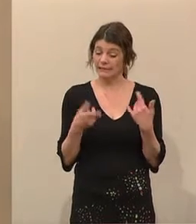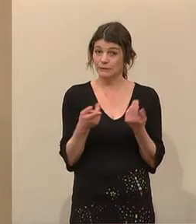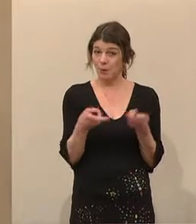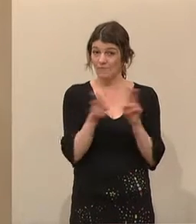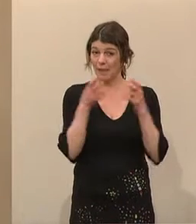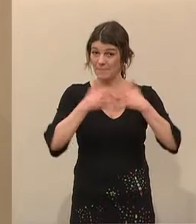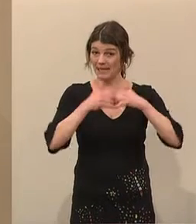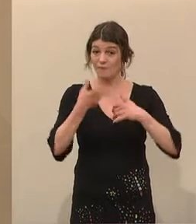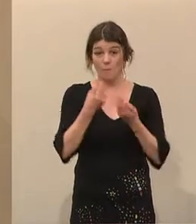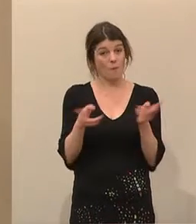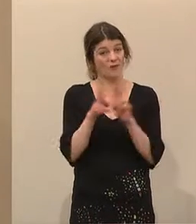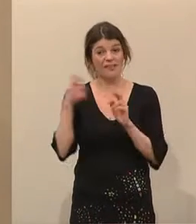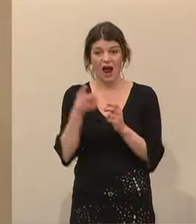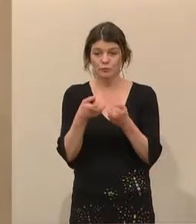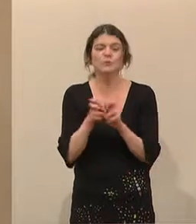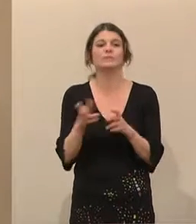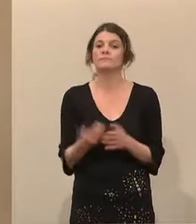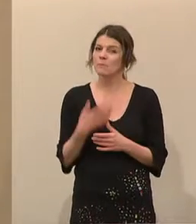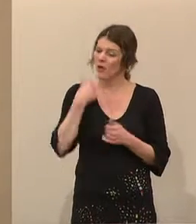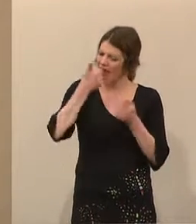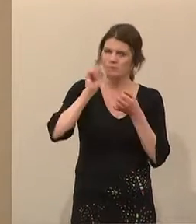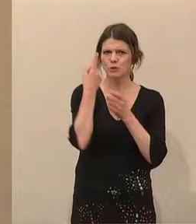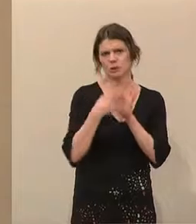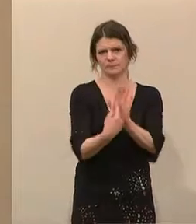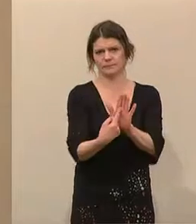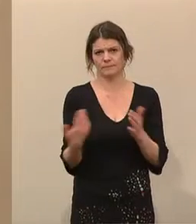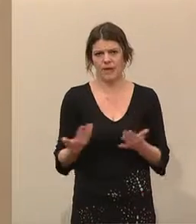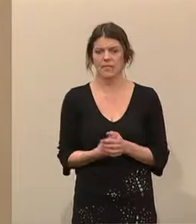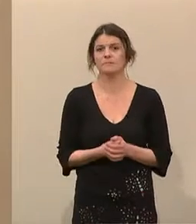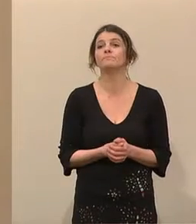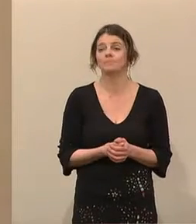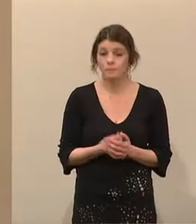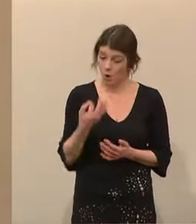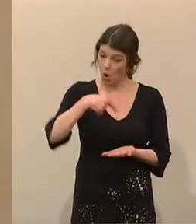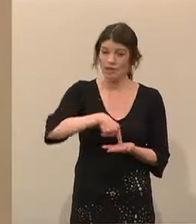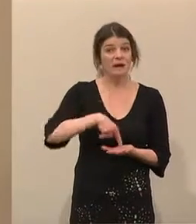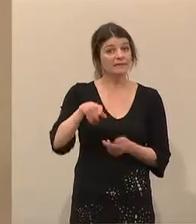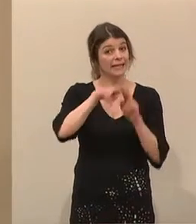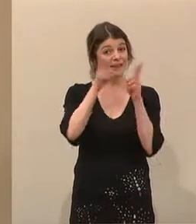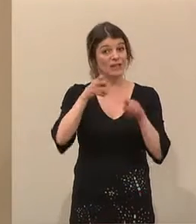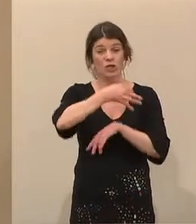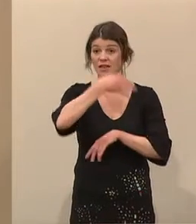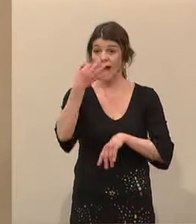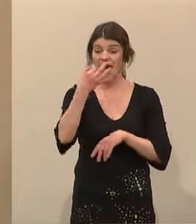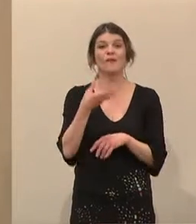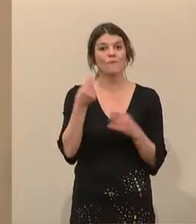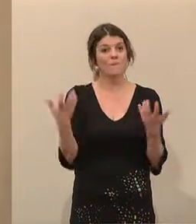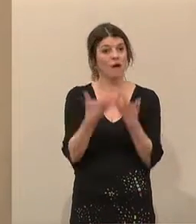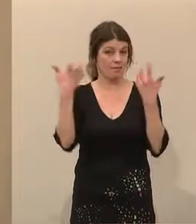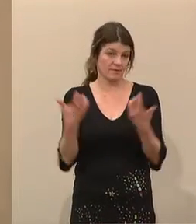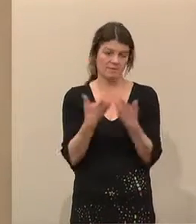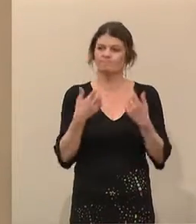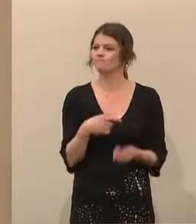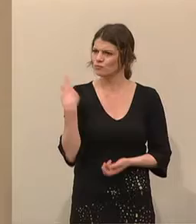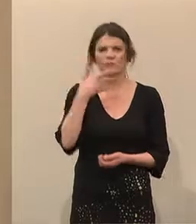aus dem Umweltausschuss ist, auf eines ganz besonders hinweisen. Wir haben heute den Tag, den internationalen Tag des Waldes. Wir